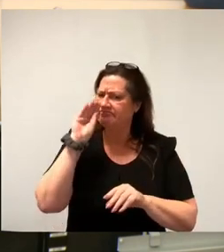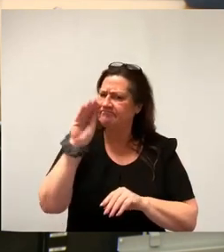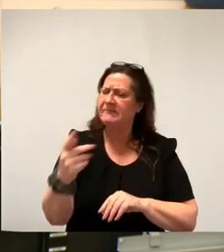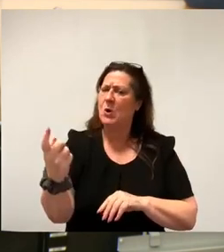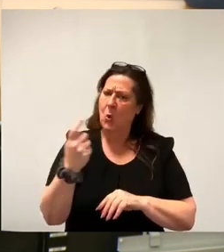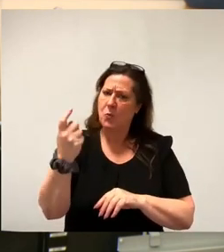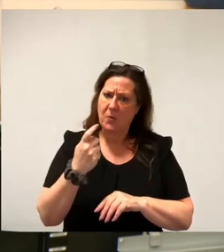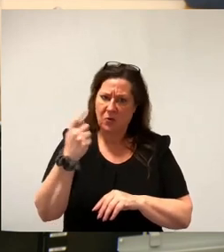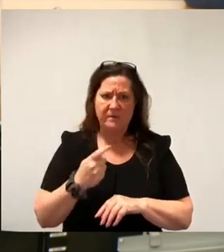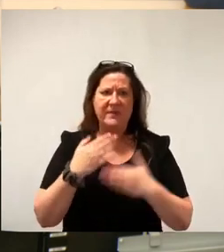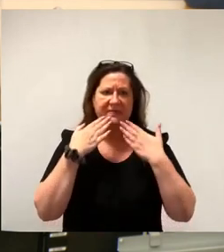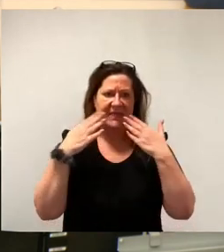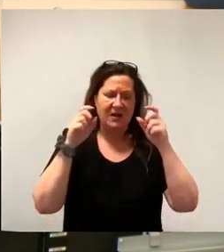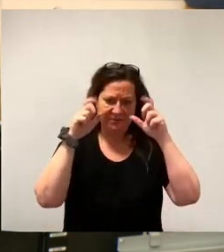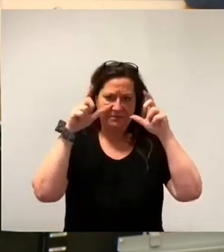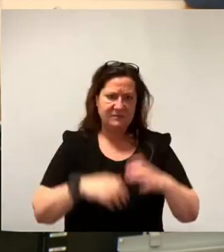Ich danke für Ihre Aufmerksamkeit.